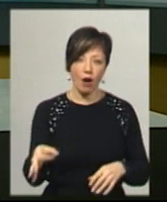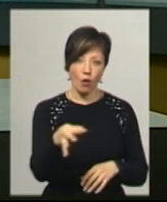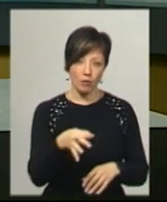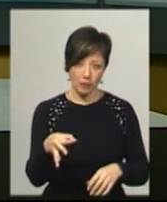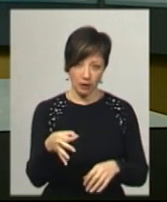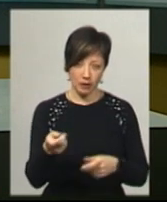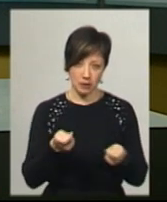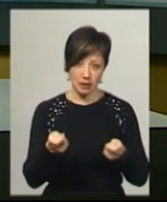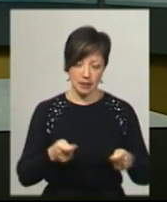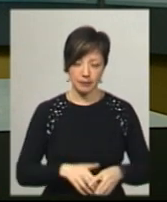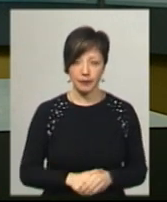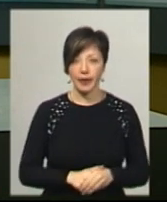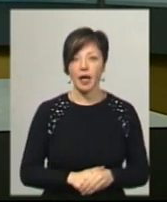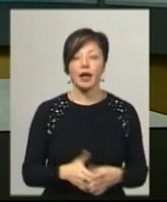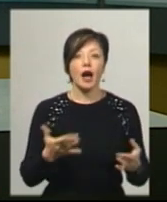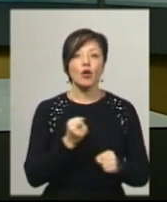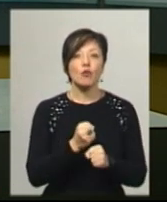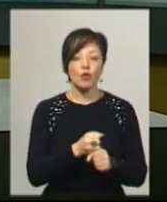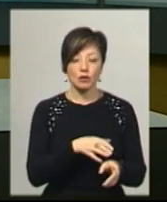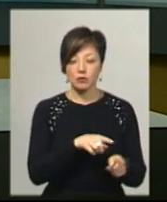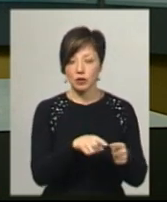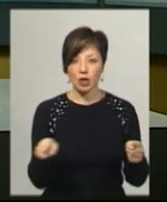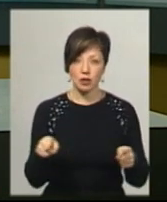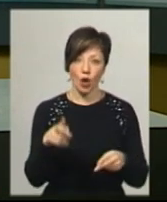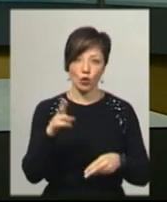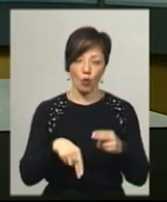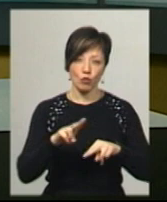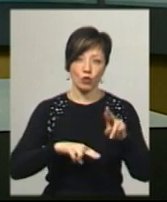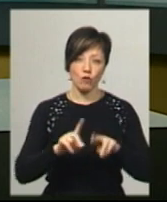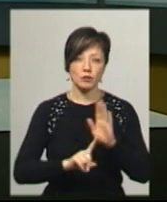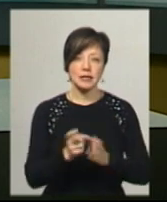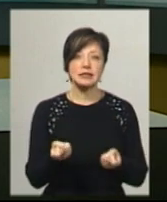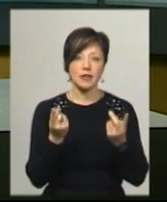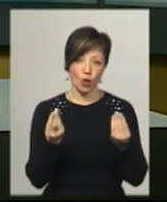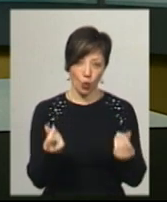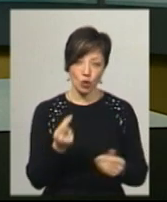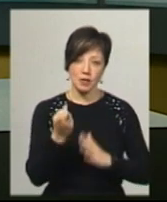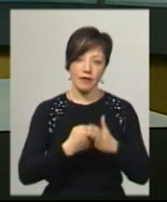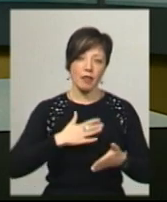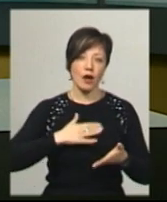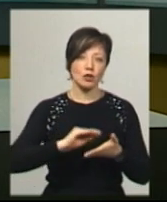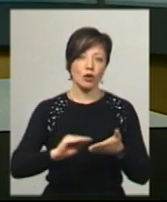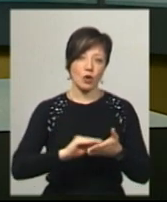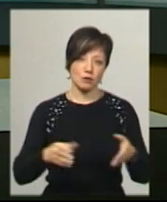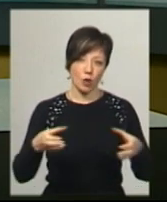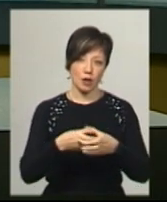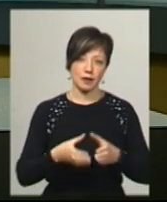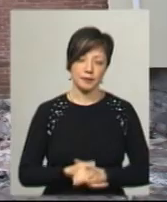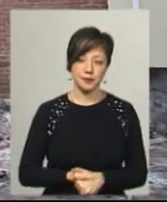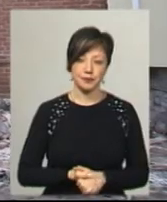ОДА Дмитро Габінет, які роботи під час добудови там розпочалися та звідки беруть гроші, дізнавала знімальна група Суспільного.